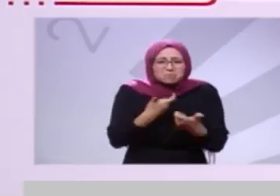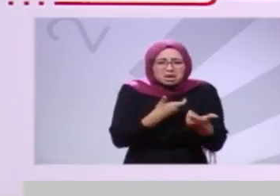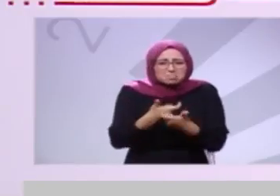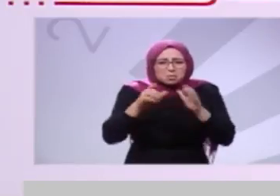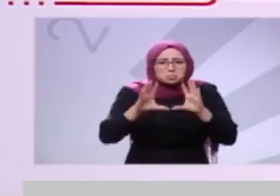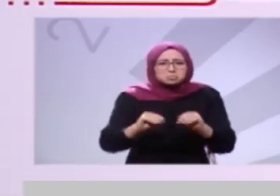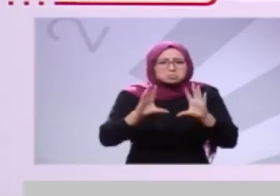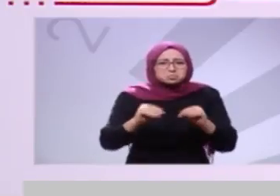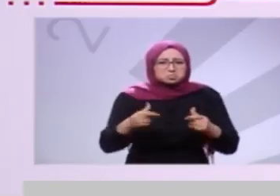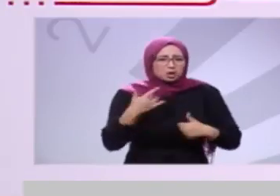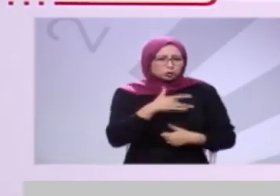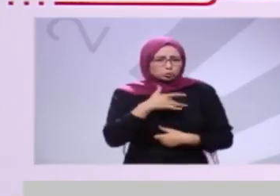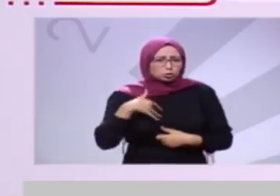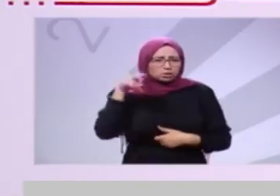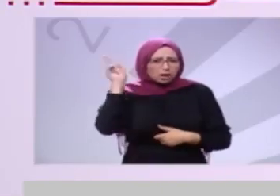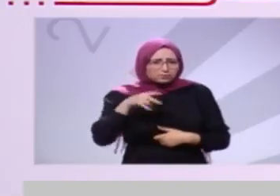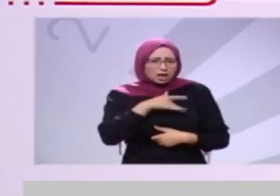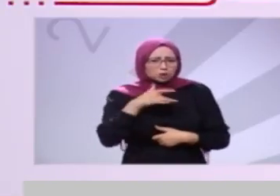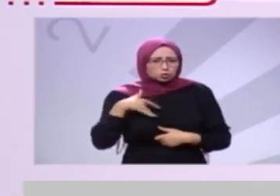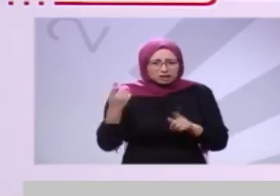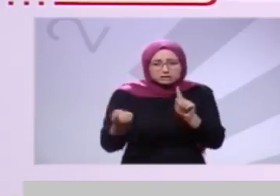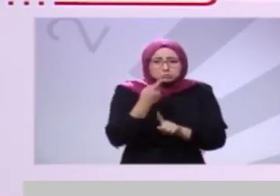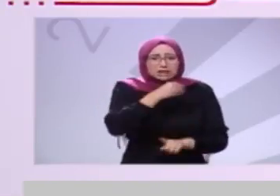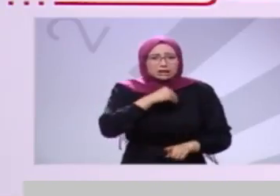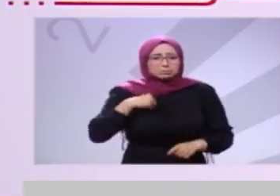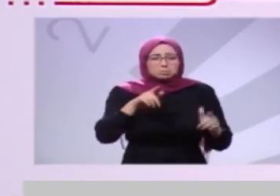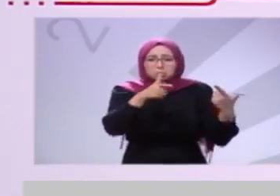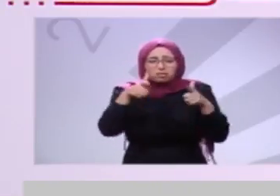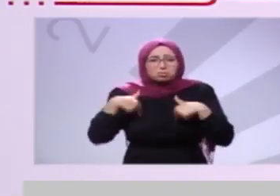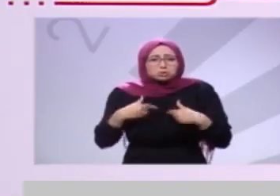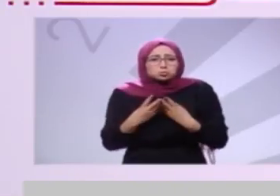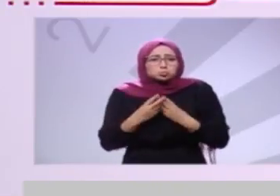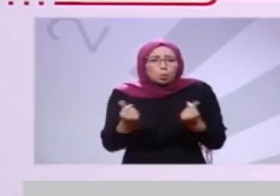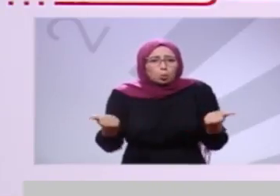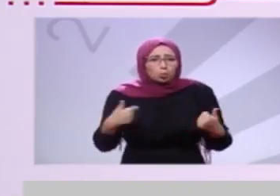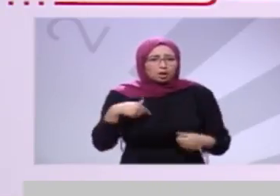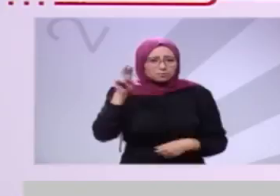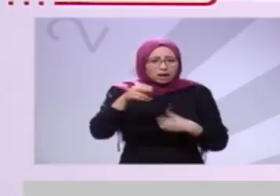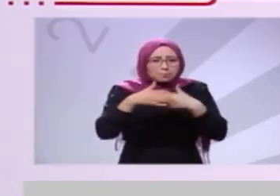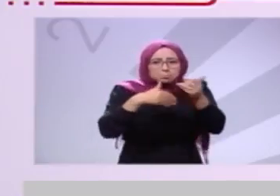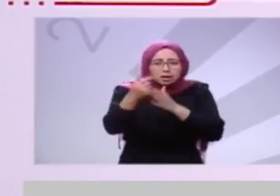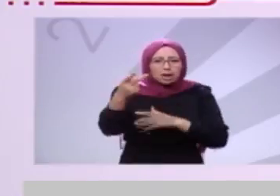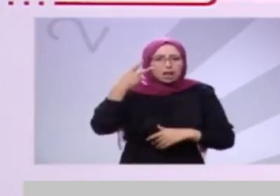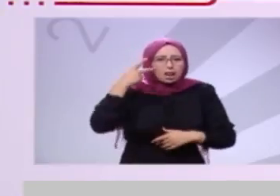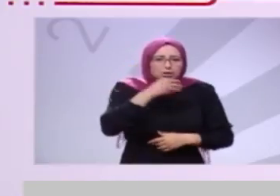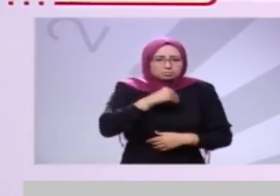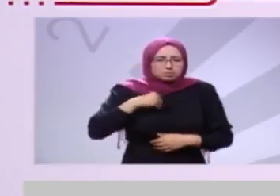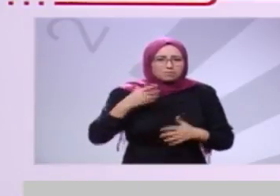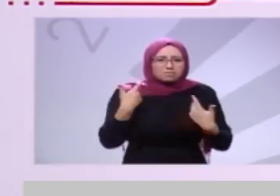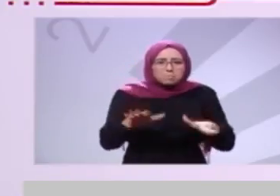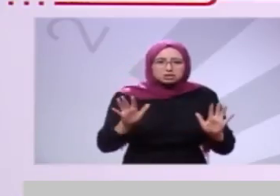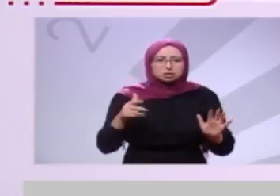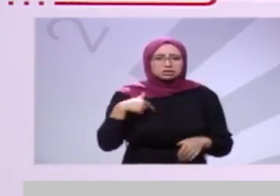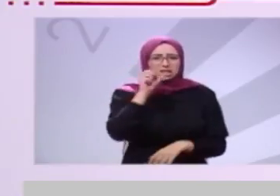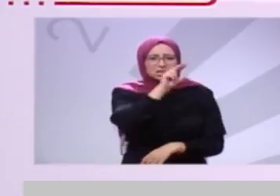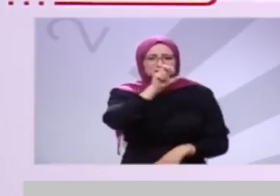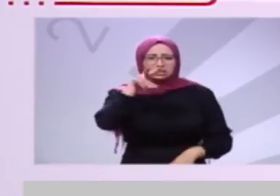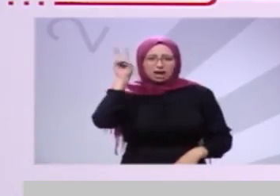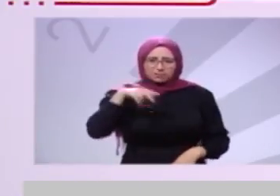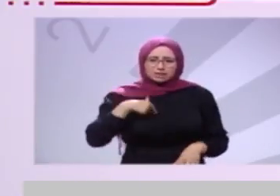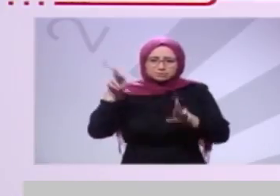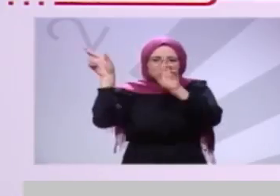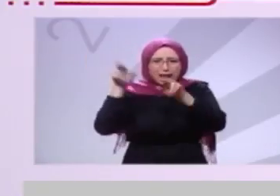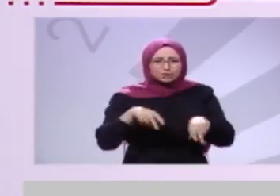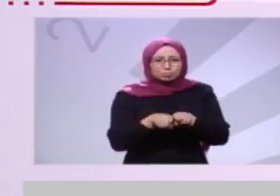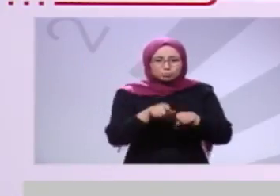الصحة ما عناش صحة اختصاص وما عناش طب اختصاص ما عناش تزيزيات طبية السياحة متاعنا لازم ترجع